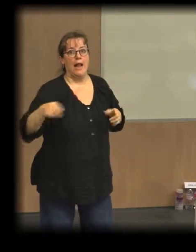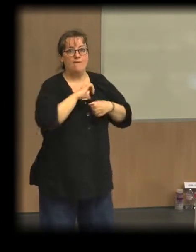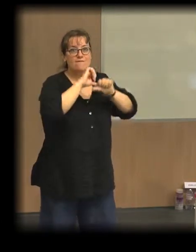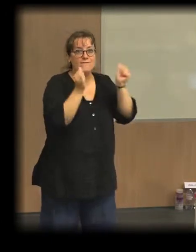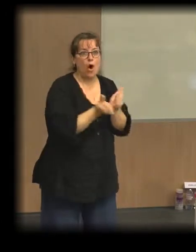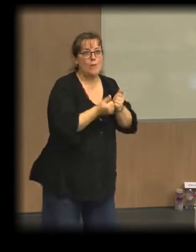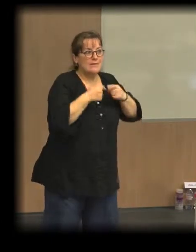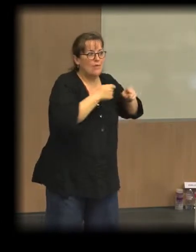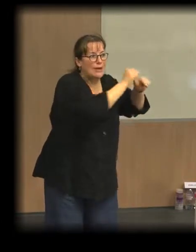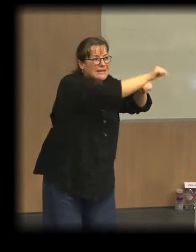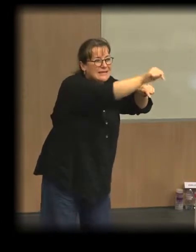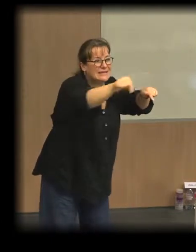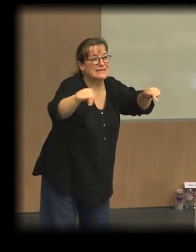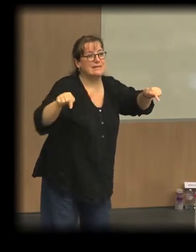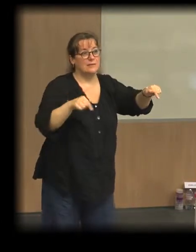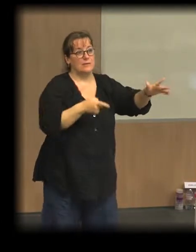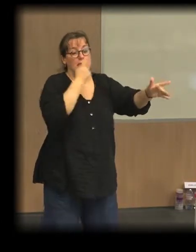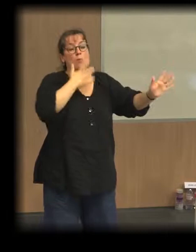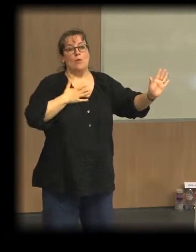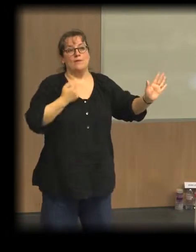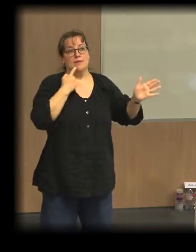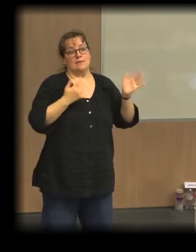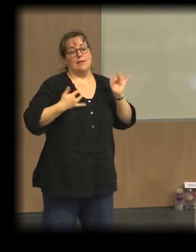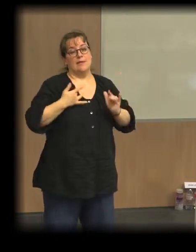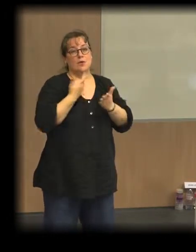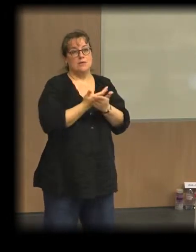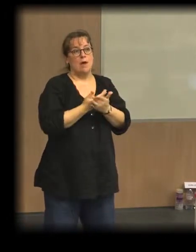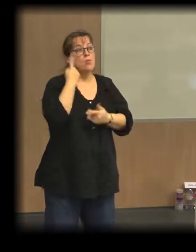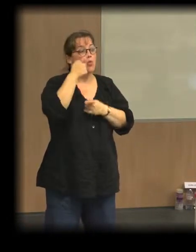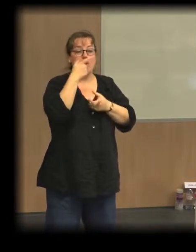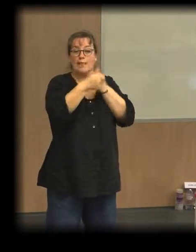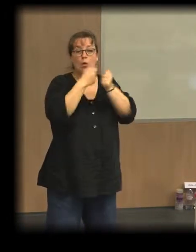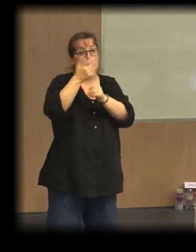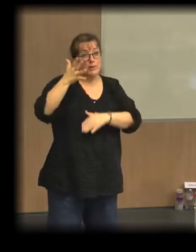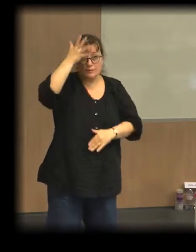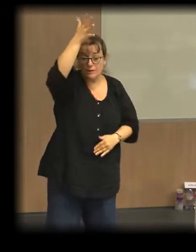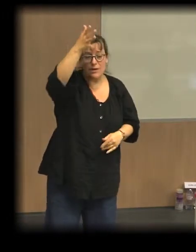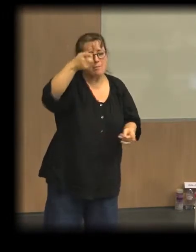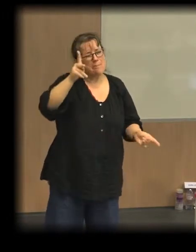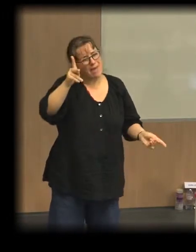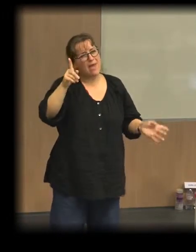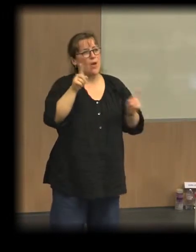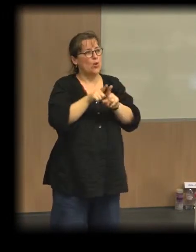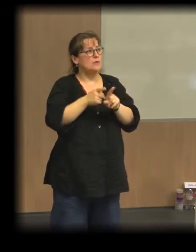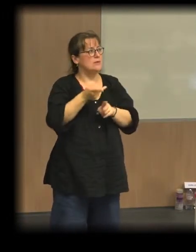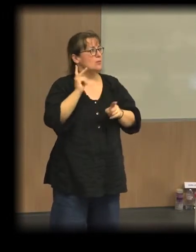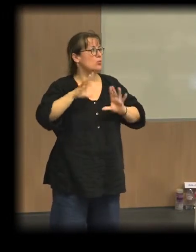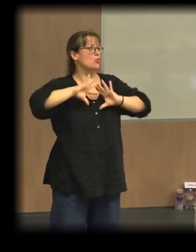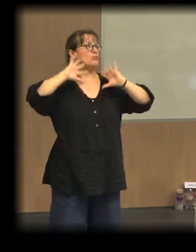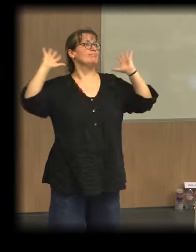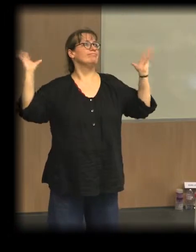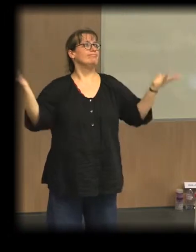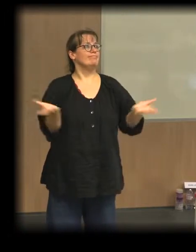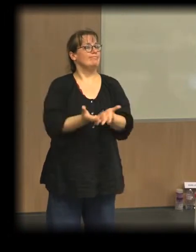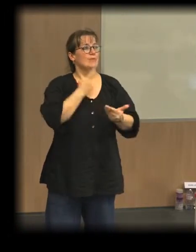solidaire et quel rôle elle peut jouer non seulement dans l'économie de demain, mais plus largement dans un monde qui permette aussi